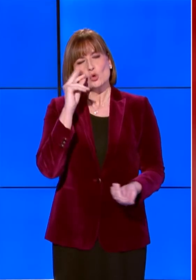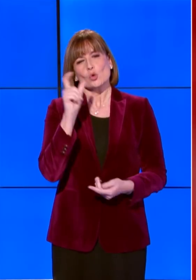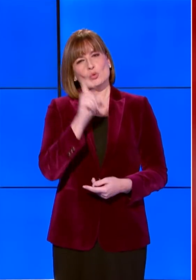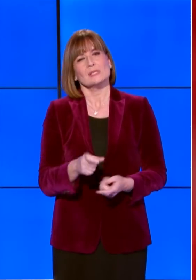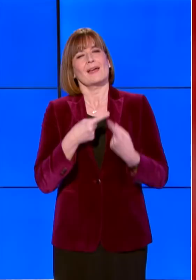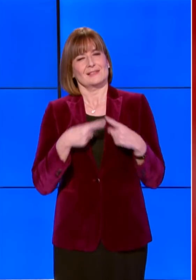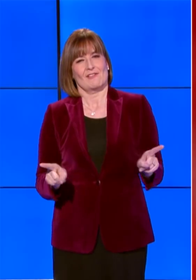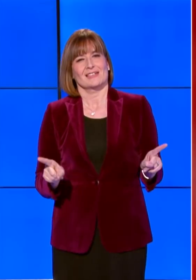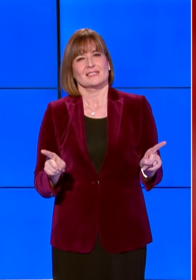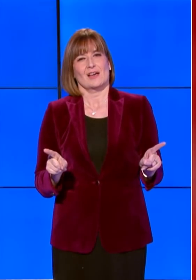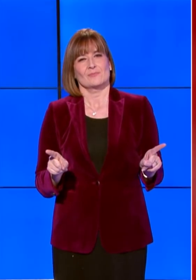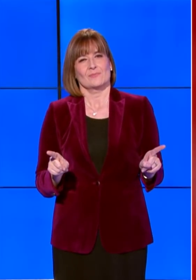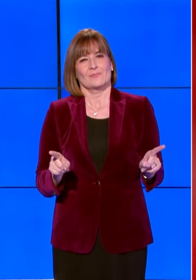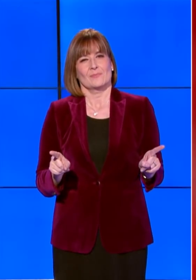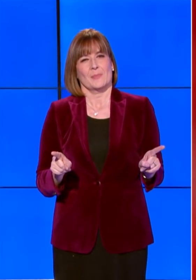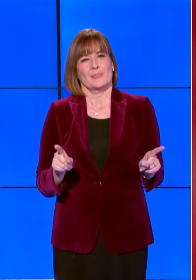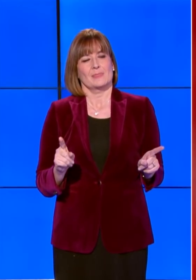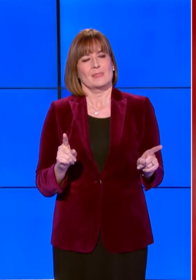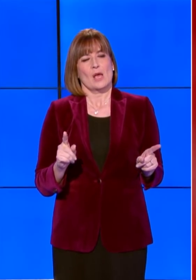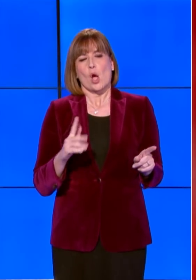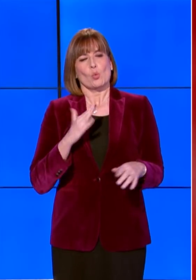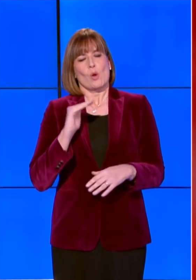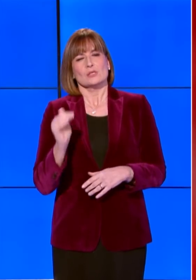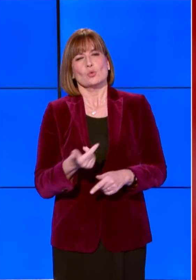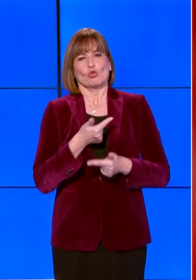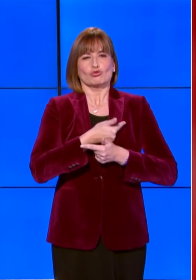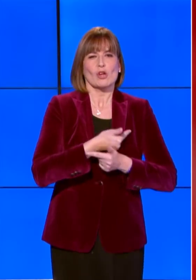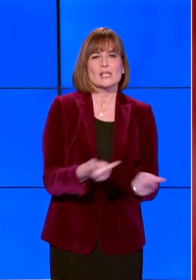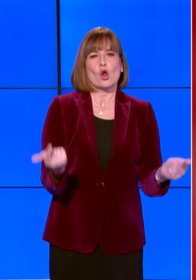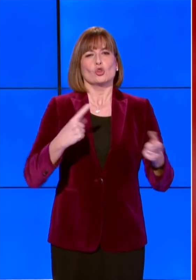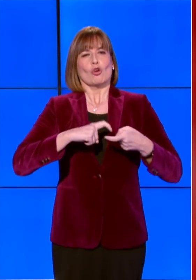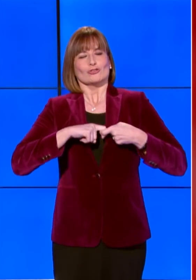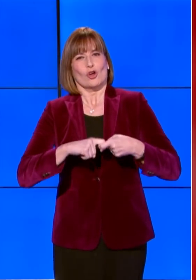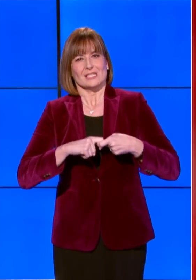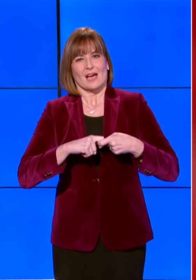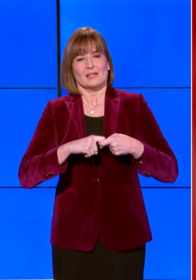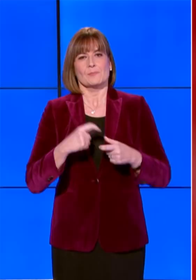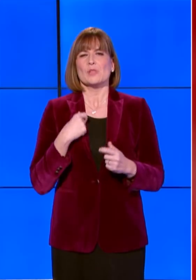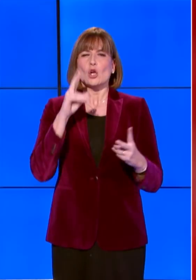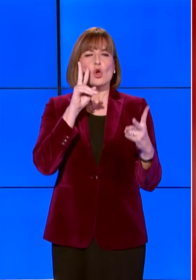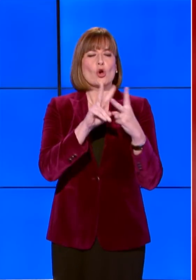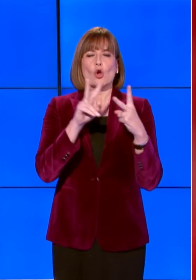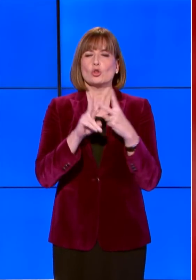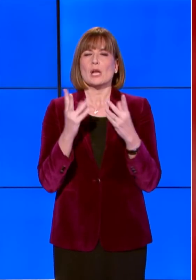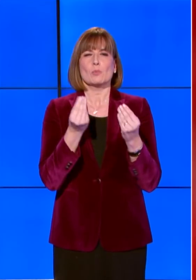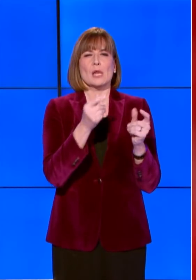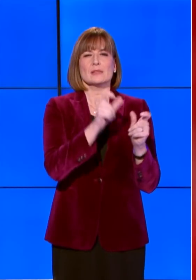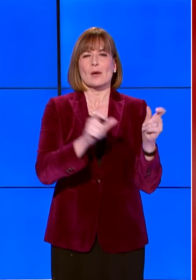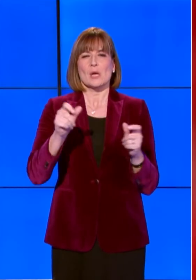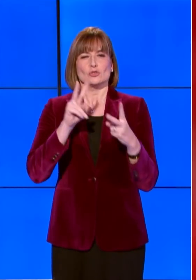diverso, in larga misura generoso e solidale. Ho incontrato tante persone